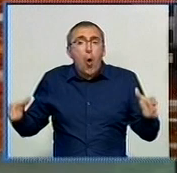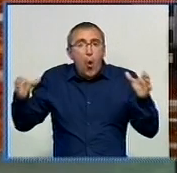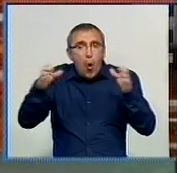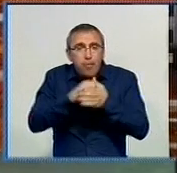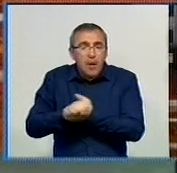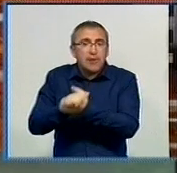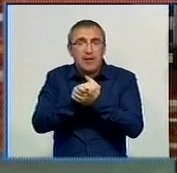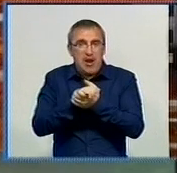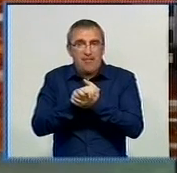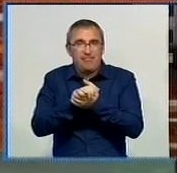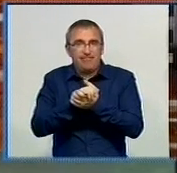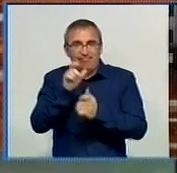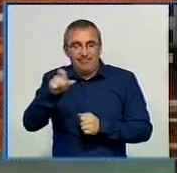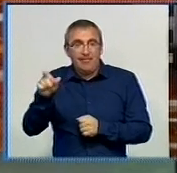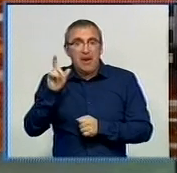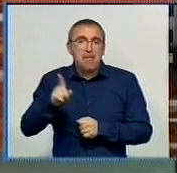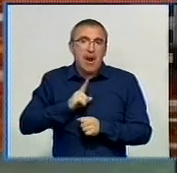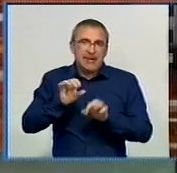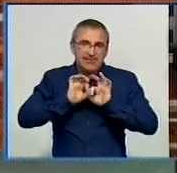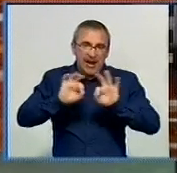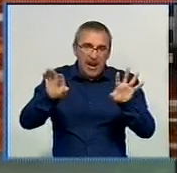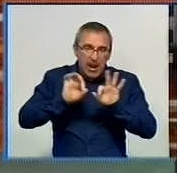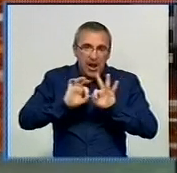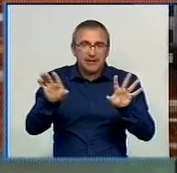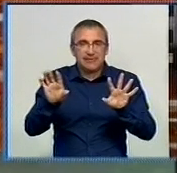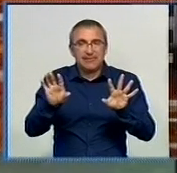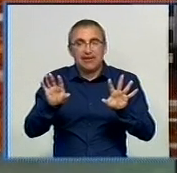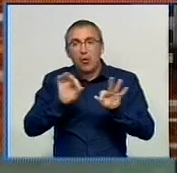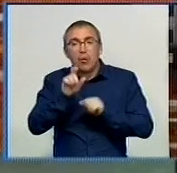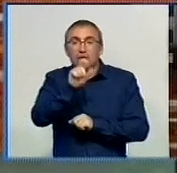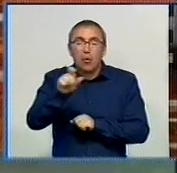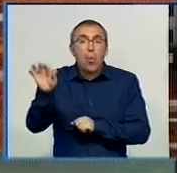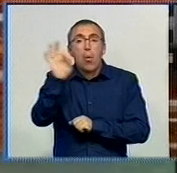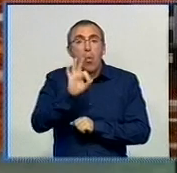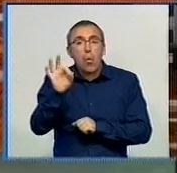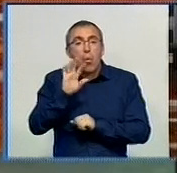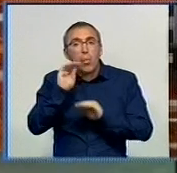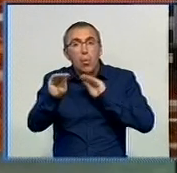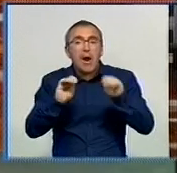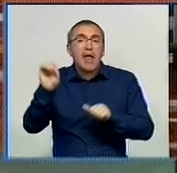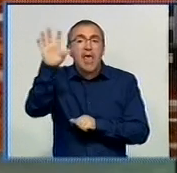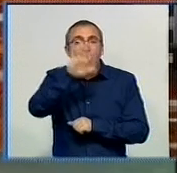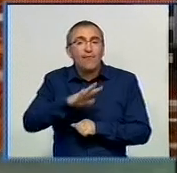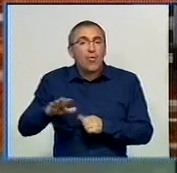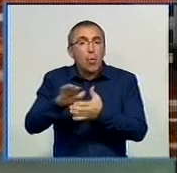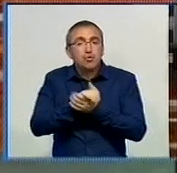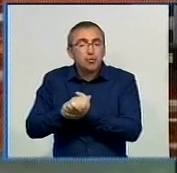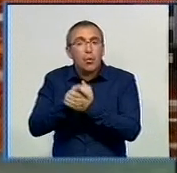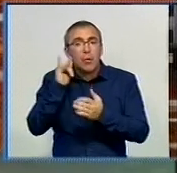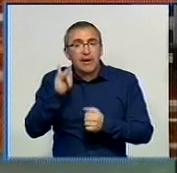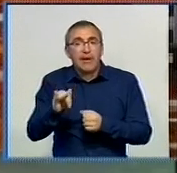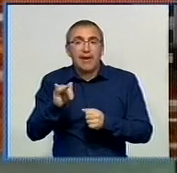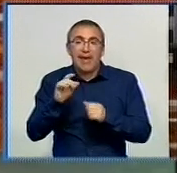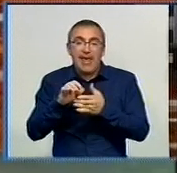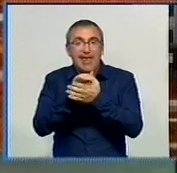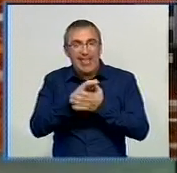З допомогою вікторин і майстер-класів організатори розповідали жителям міста про устрій Євросоюзу та значення євроінтеграції